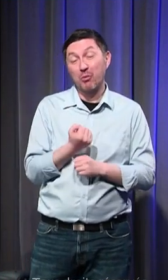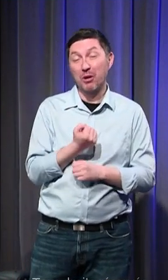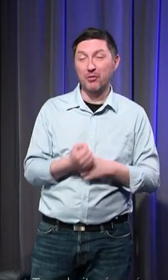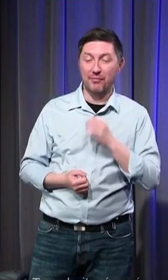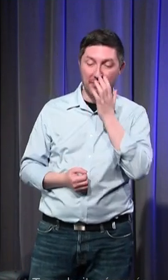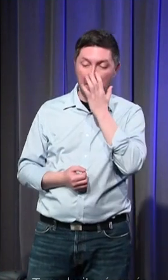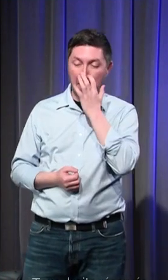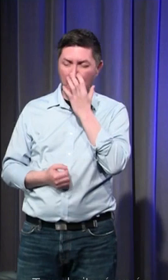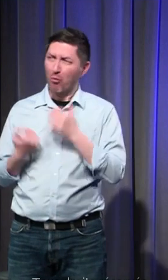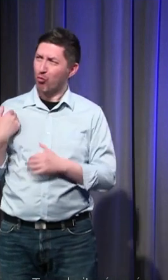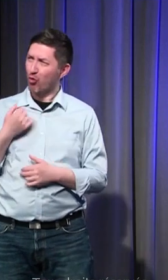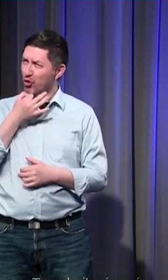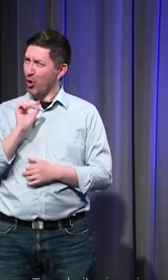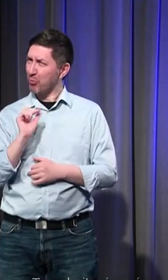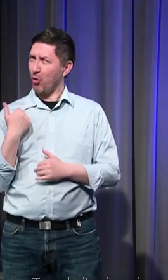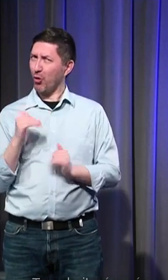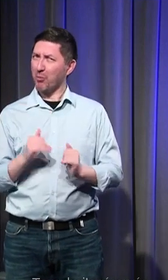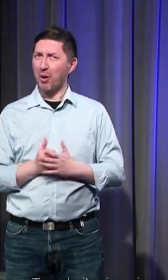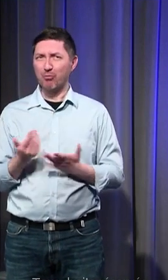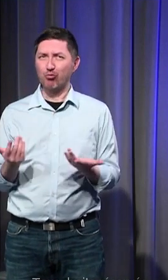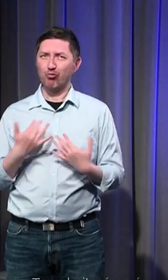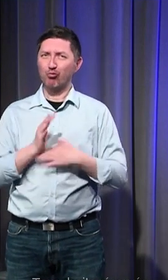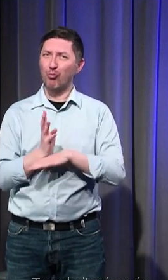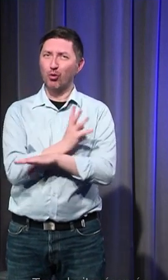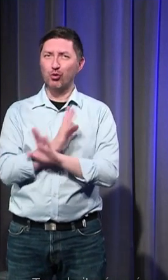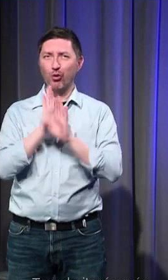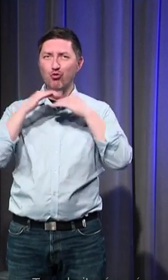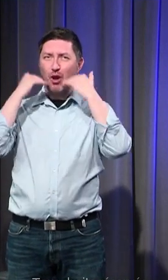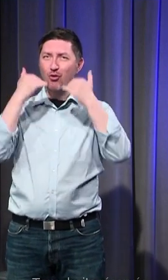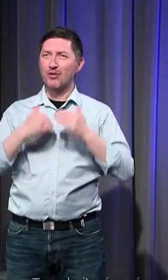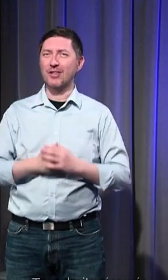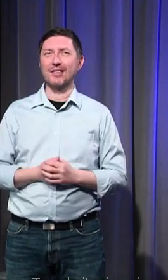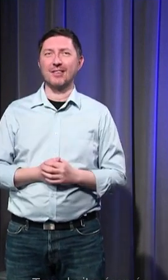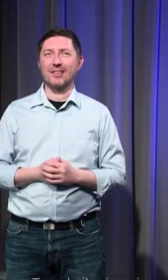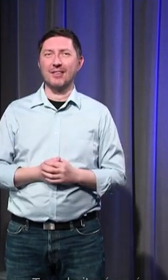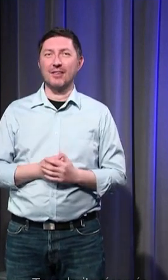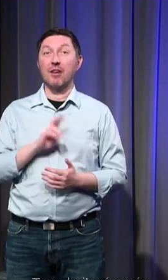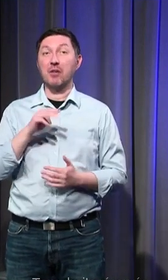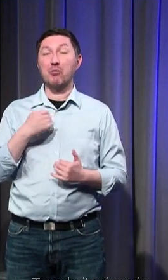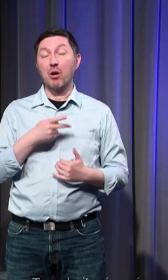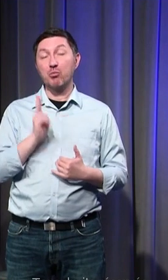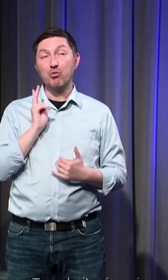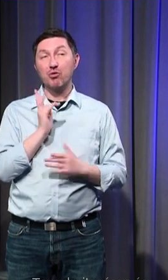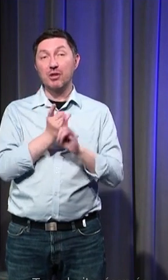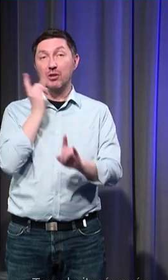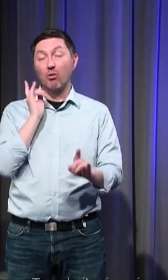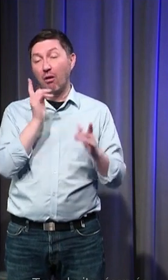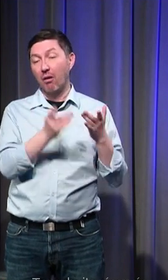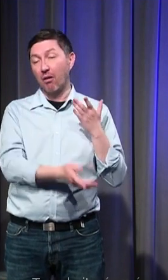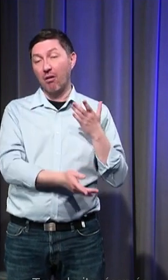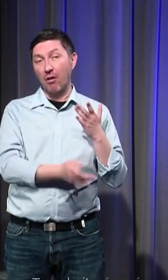petit peu également il y des émotions joyeuses alors je suis plutôt un historien du religieux mais alors si vous